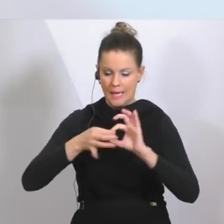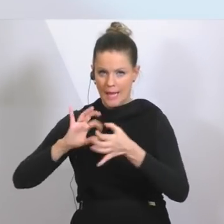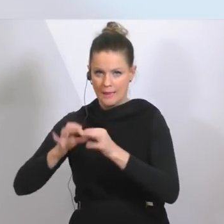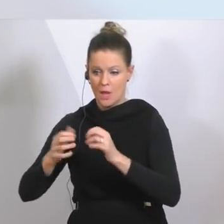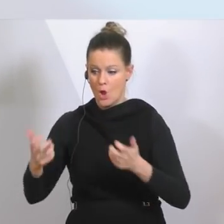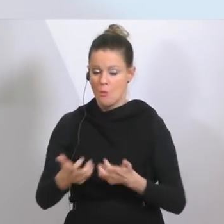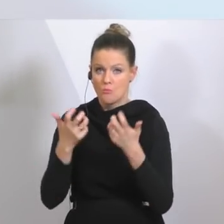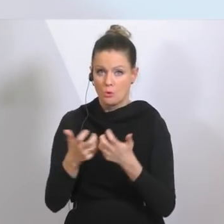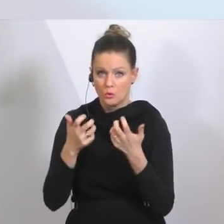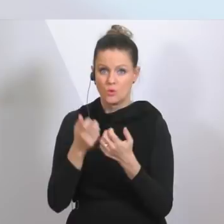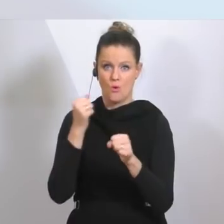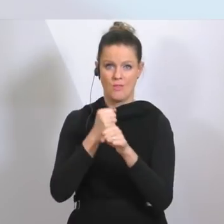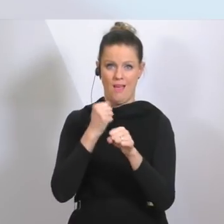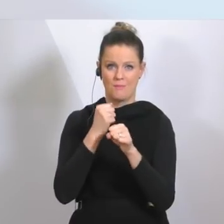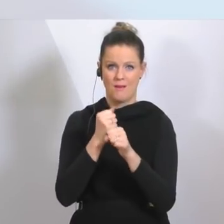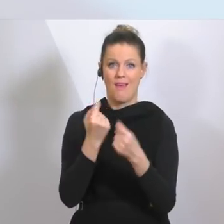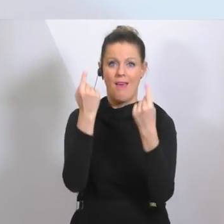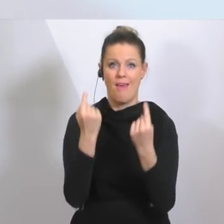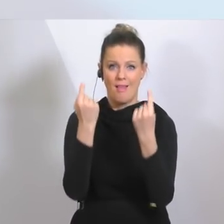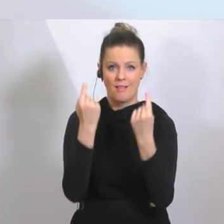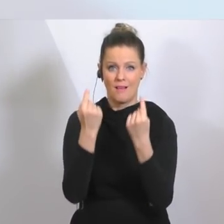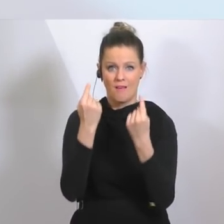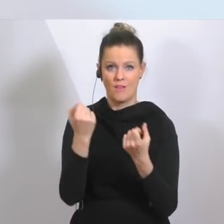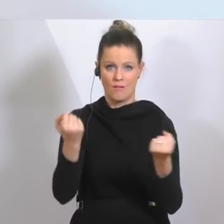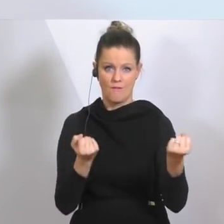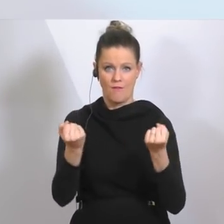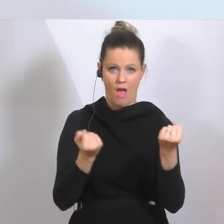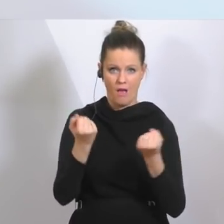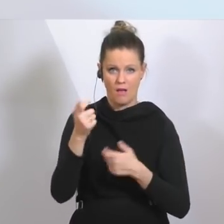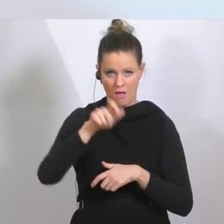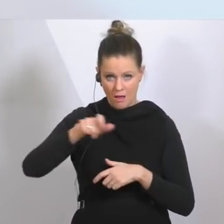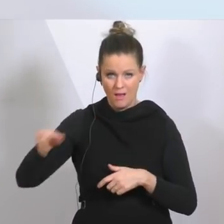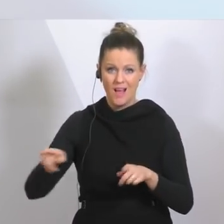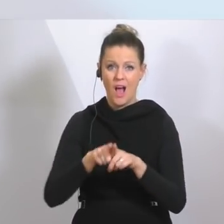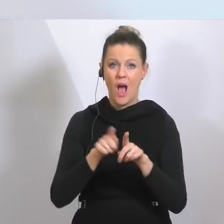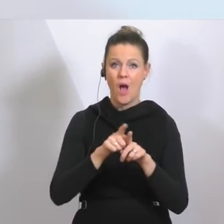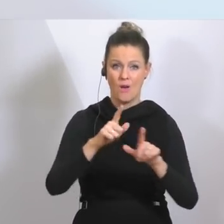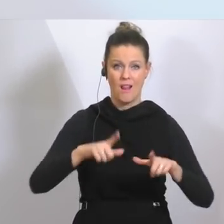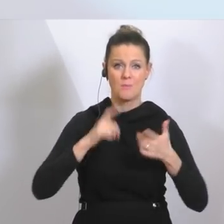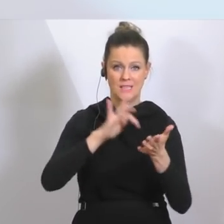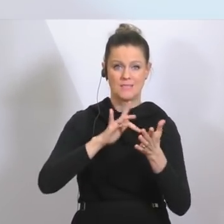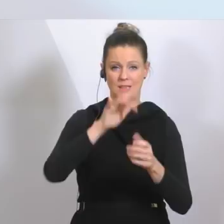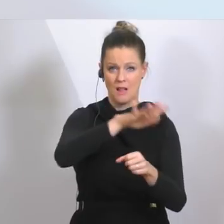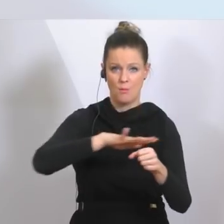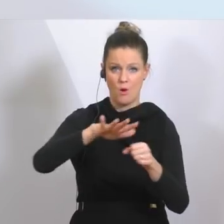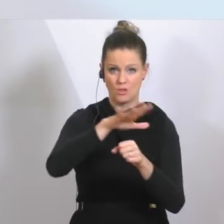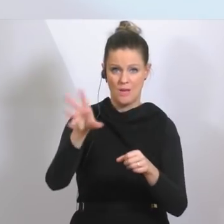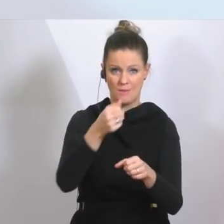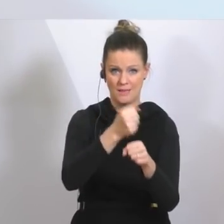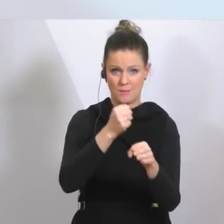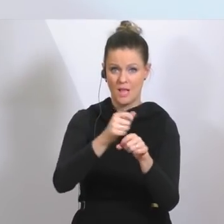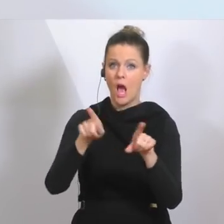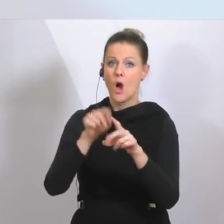Produktion arbeiten, den Lkw-Fahrern, den Arbeitern in der Lebensmittelbranche und auch den österreichischen